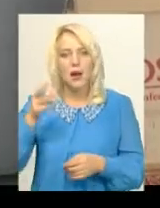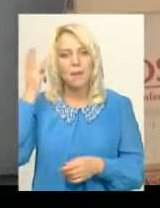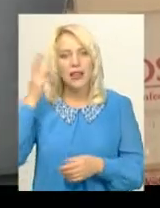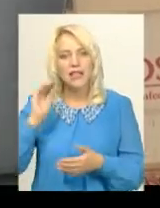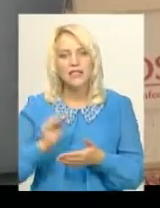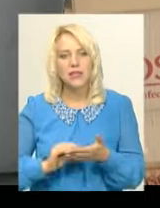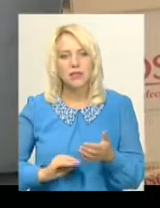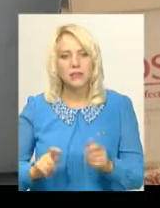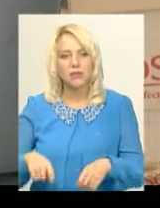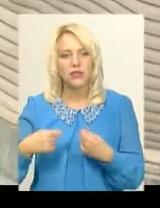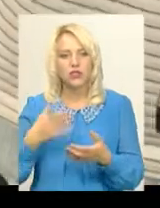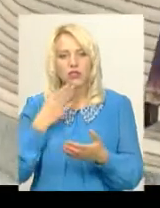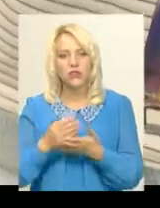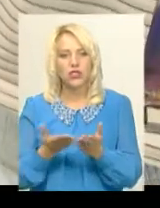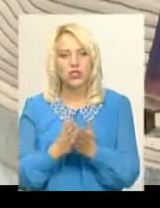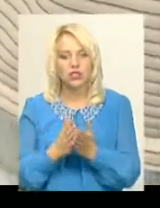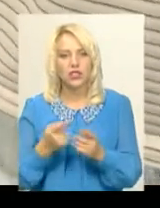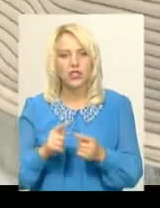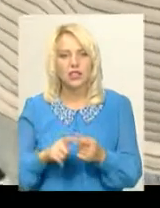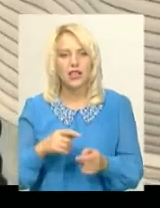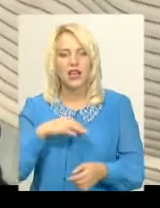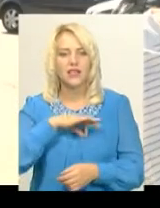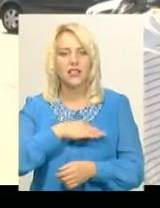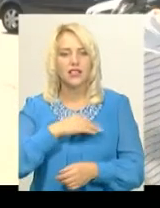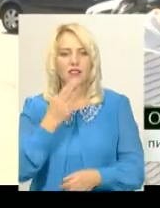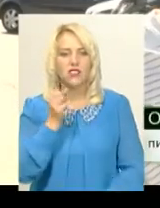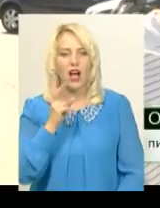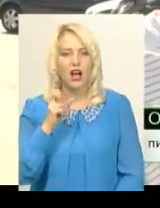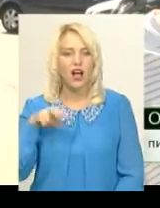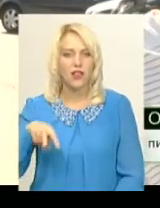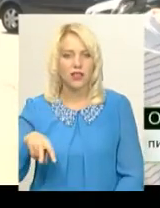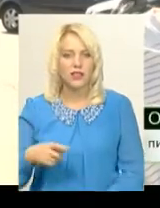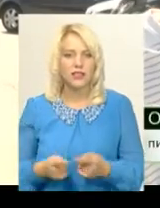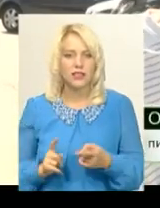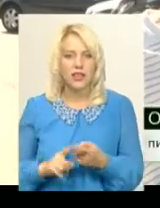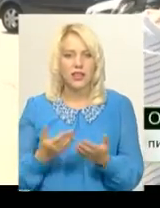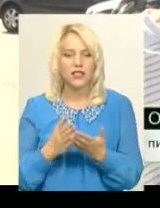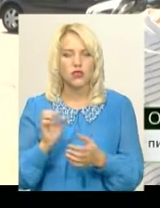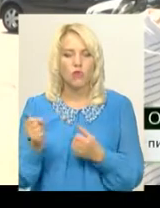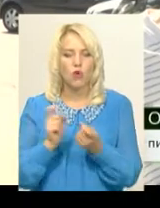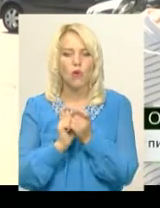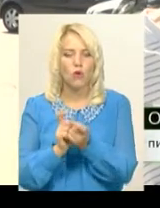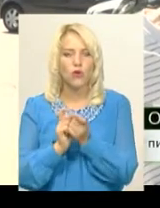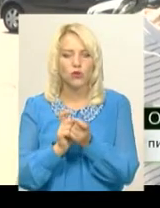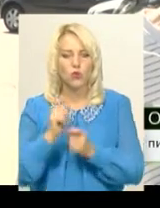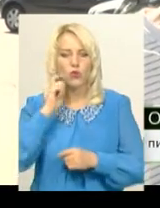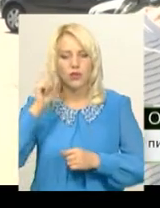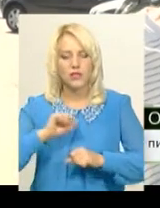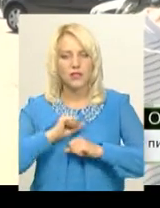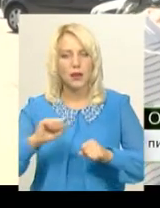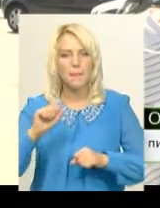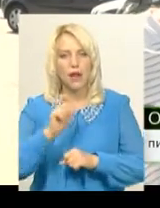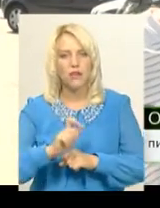вперше передає бійцям свої книги. Цього разу це детектив-шакал. «Це книжка про боротьбу українських патріотів